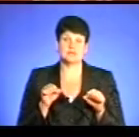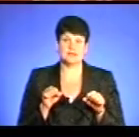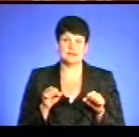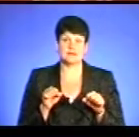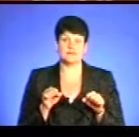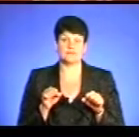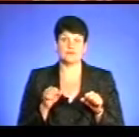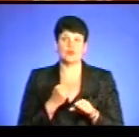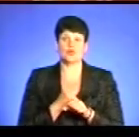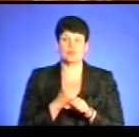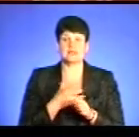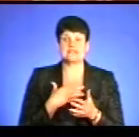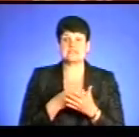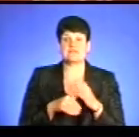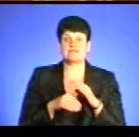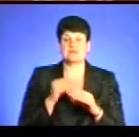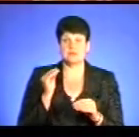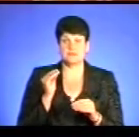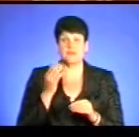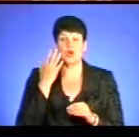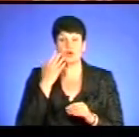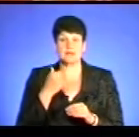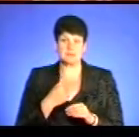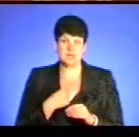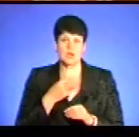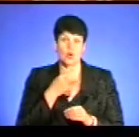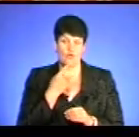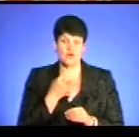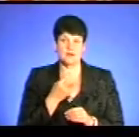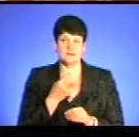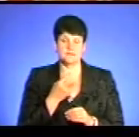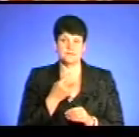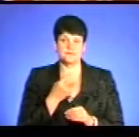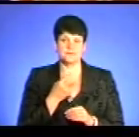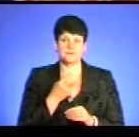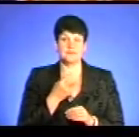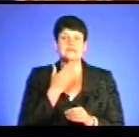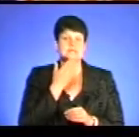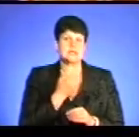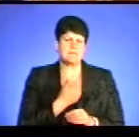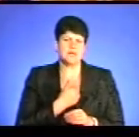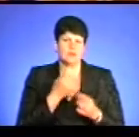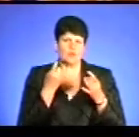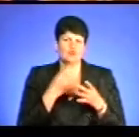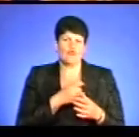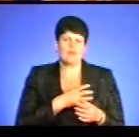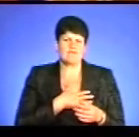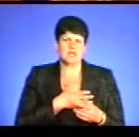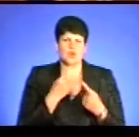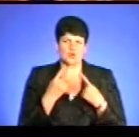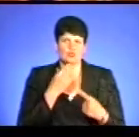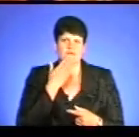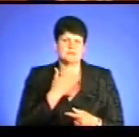робити свій вибір. Коли мені говорили і запитували просто у приватній розмові,